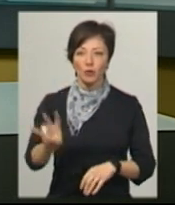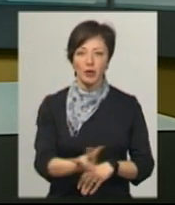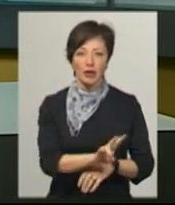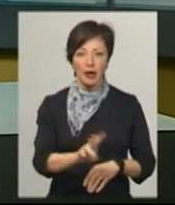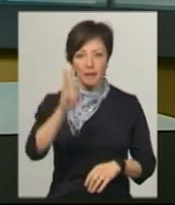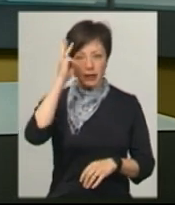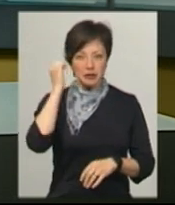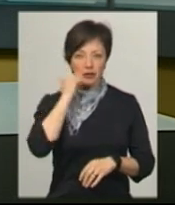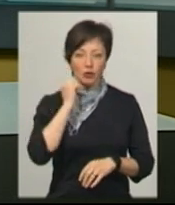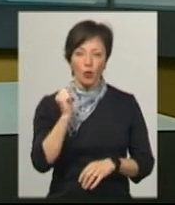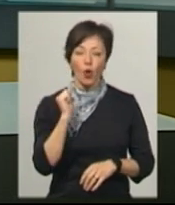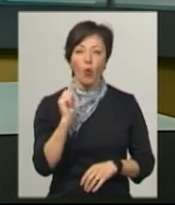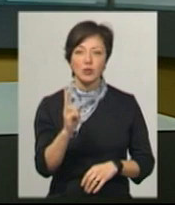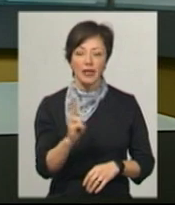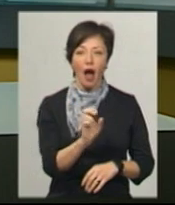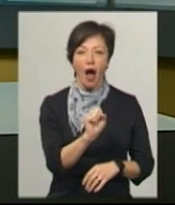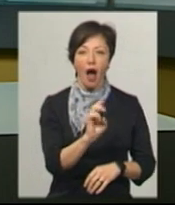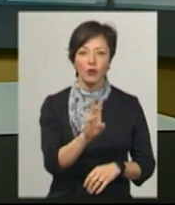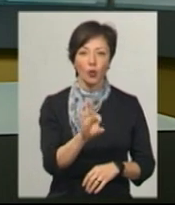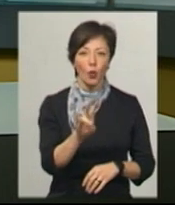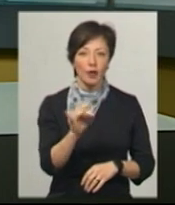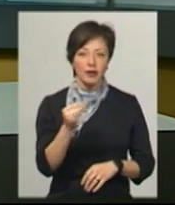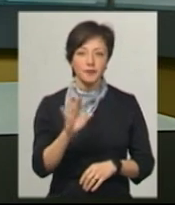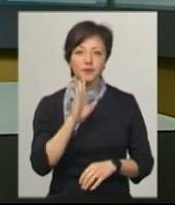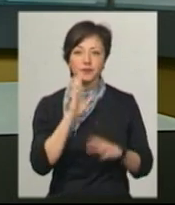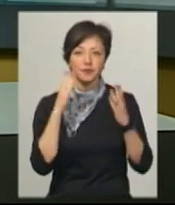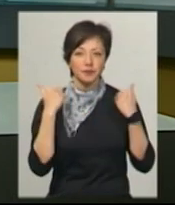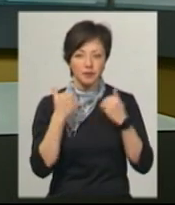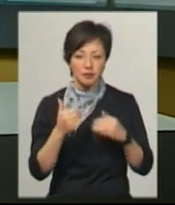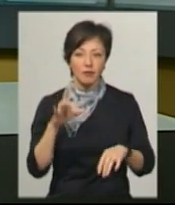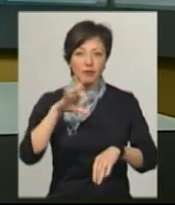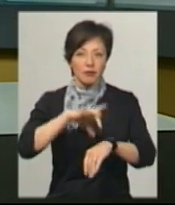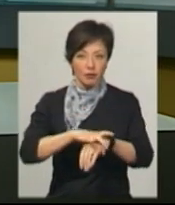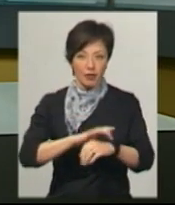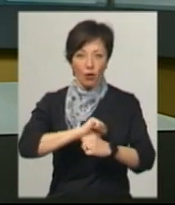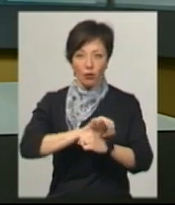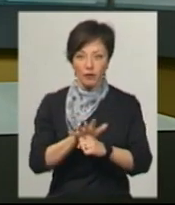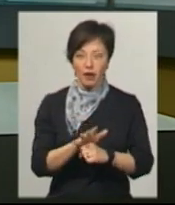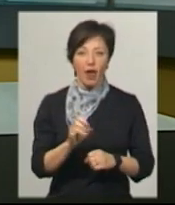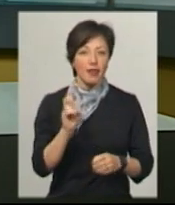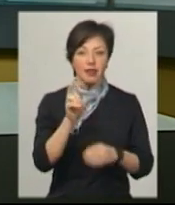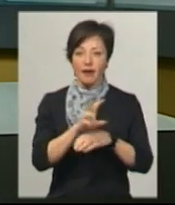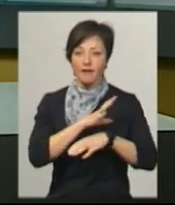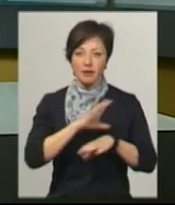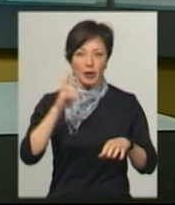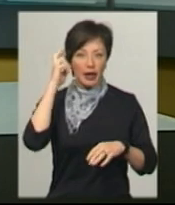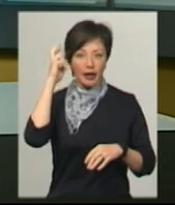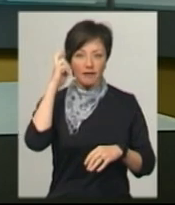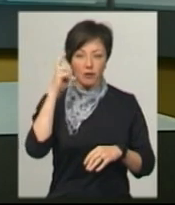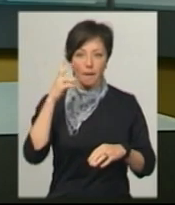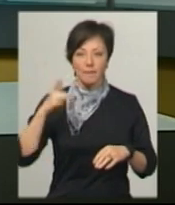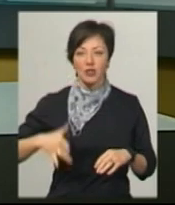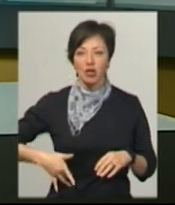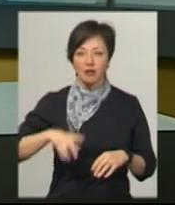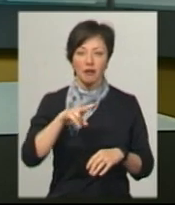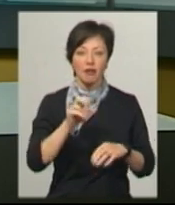і Староконстантинівський Антоній. За його словами, монахині, у яких діагностували COVID-19, не відвідували Києво-Печерської лаври.